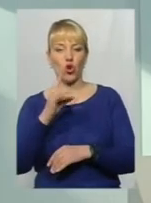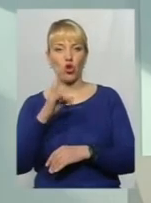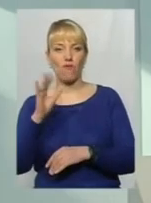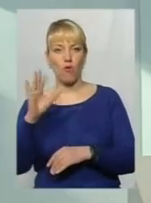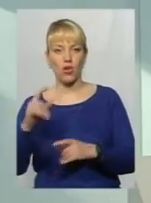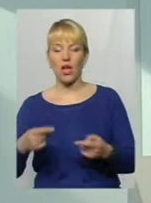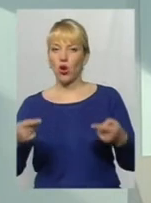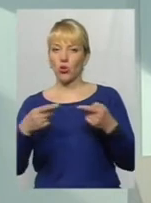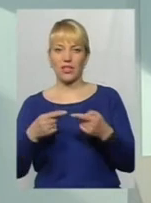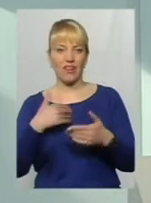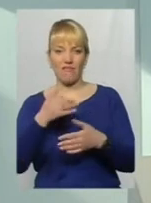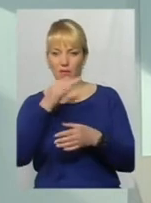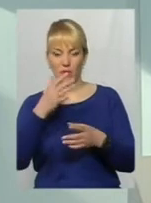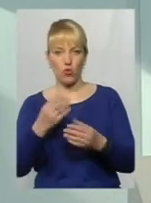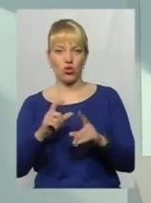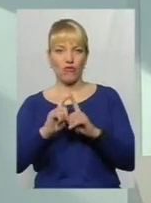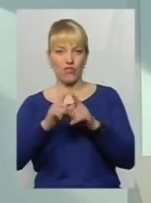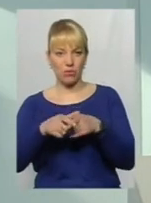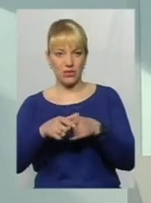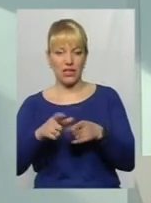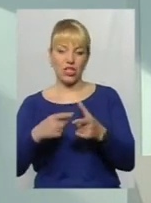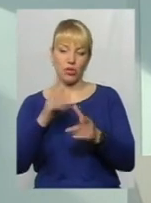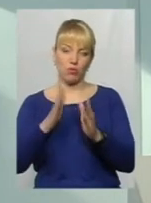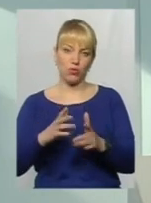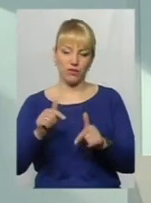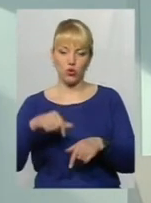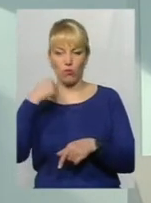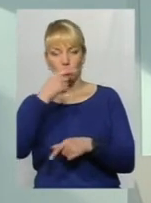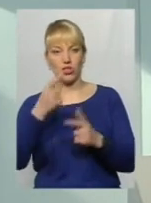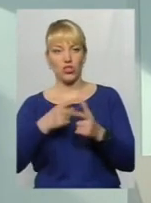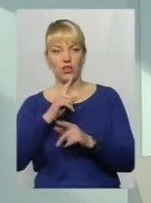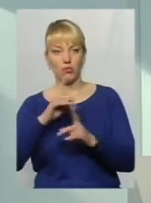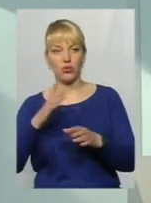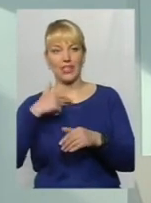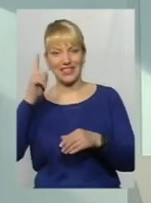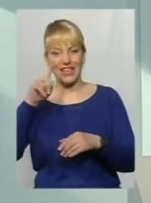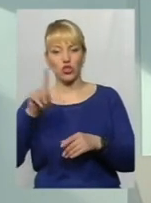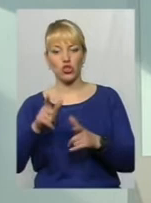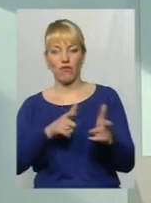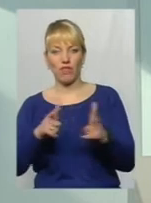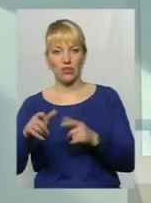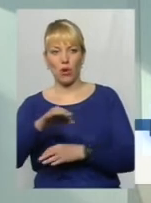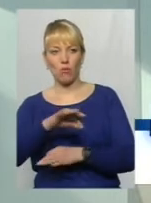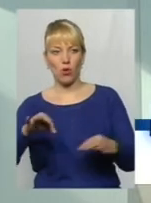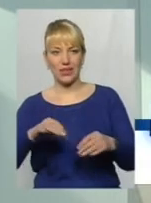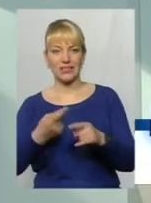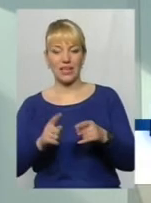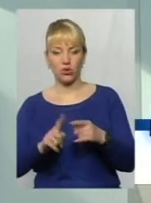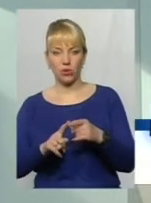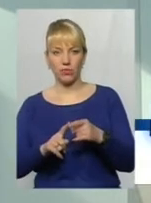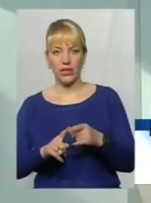Конкретно я вам не можу дати відповідь, чи буде цьому році, чи не буде. Я знаю, що виготовлено проєкт на дану